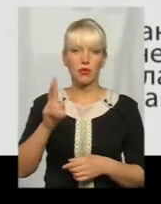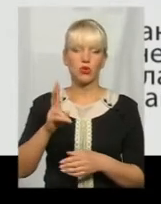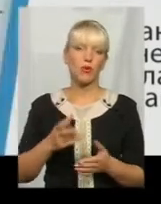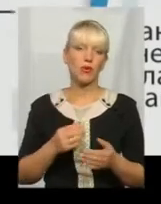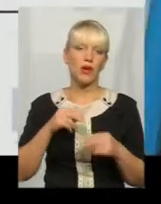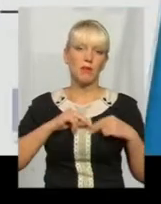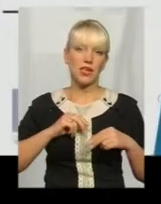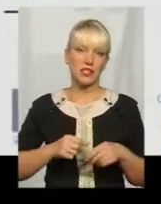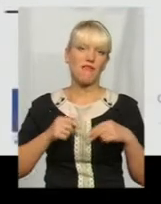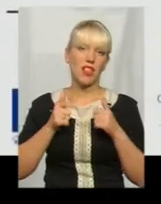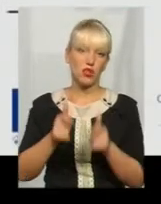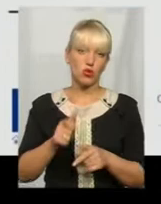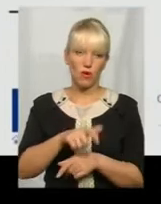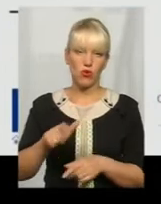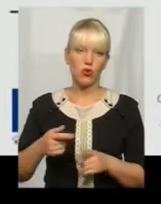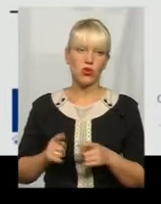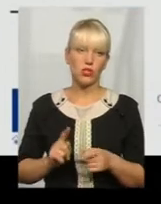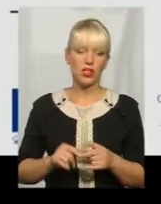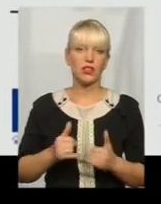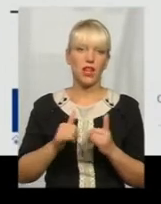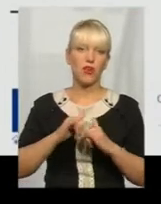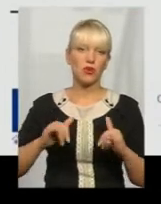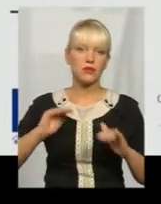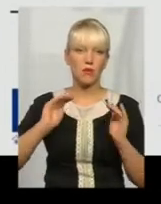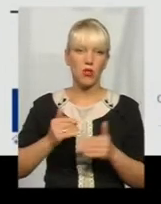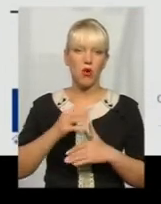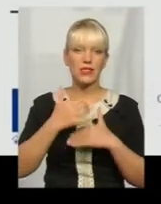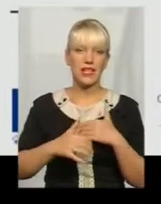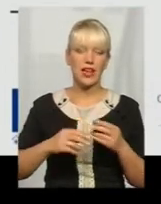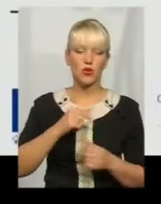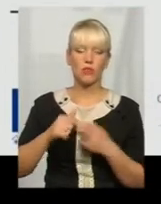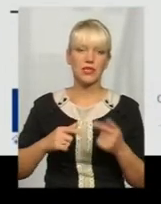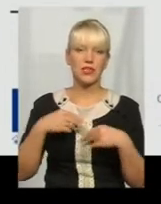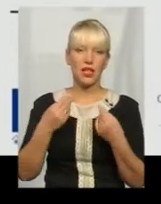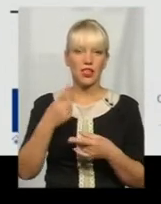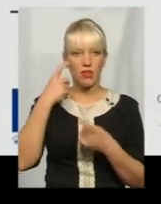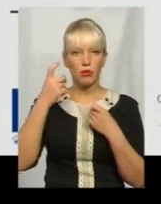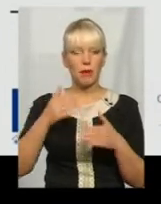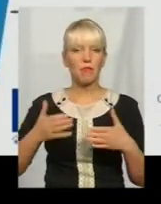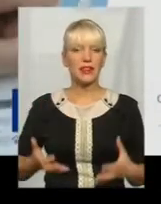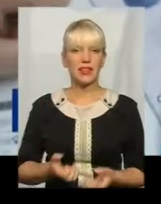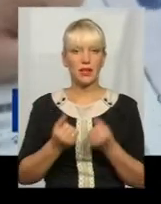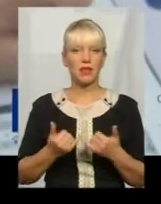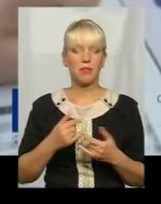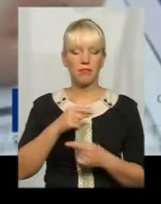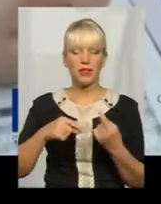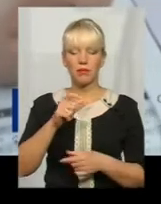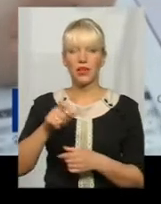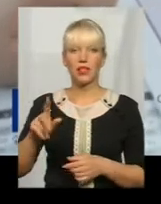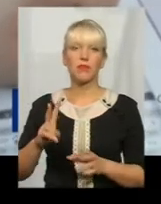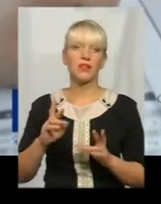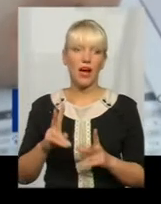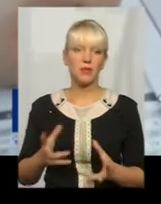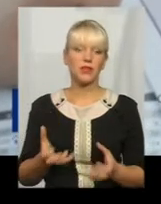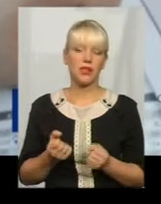залучення міжнародної технічної допомоги для розвитку малого та середнього бізнесу, надання інформаційної підтримки підприємцям, як отримати фінансові